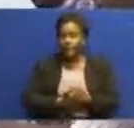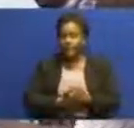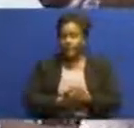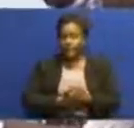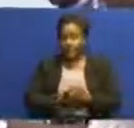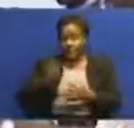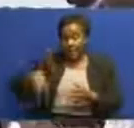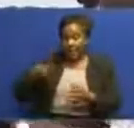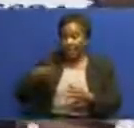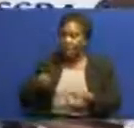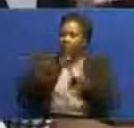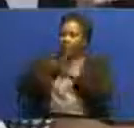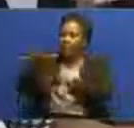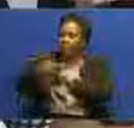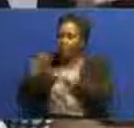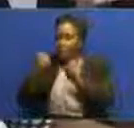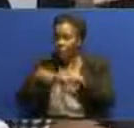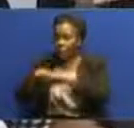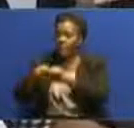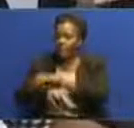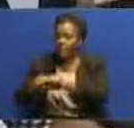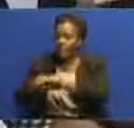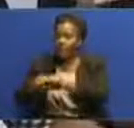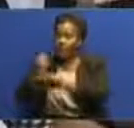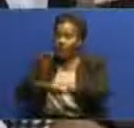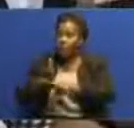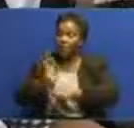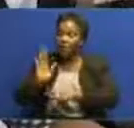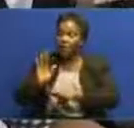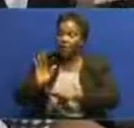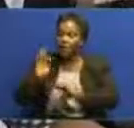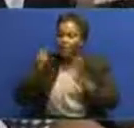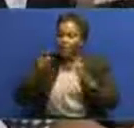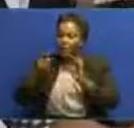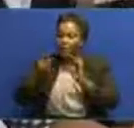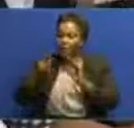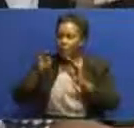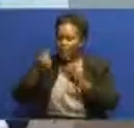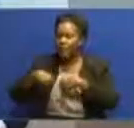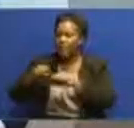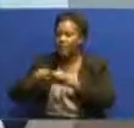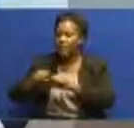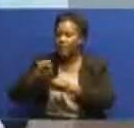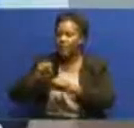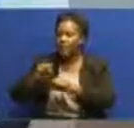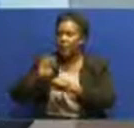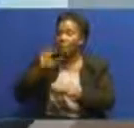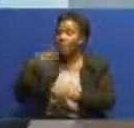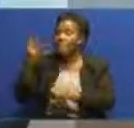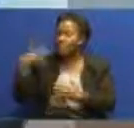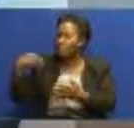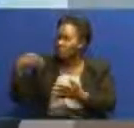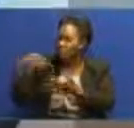wa shuguli za tanesko katika kipindi cha miaka miine ya serikali ya awamu ya tano. Na mna tarifa hiyo ndi imetufikisha,